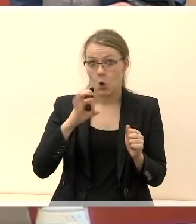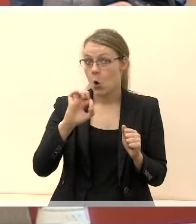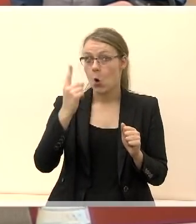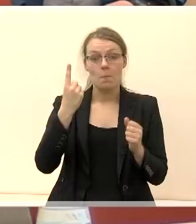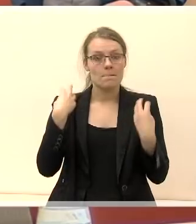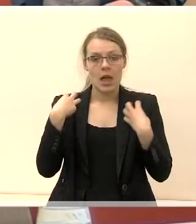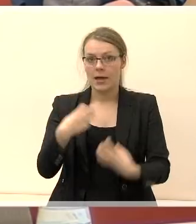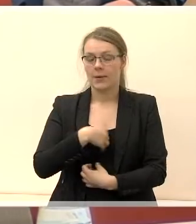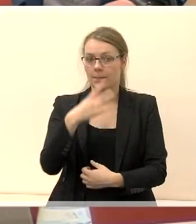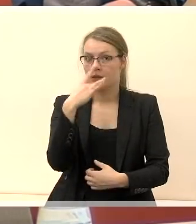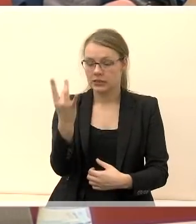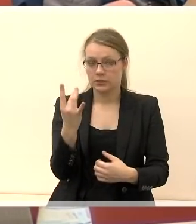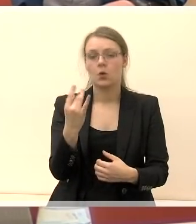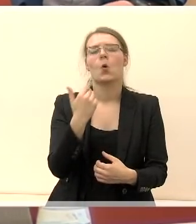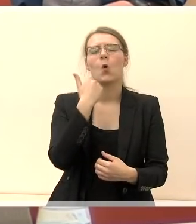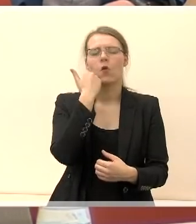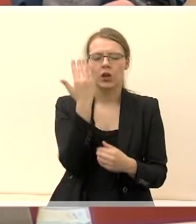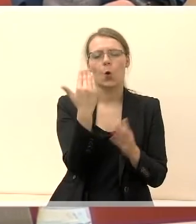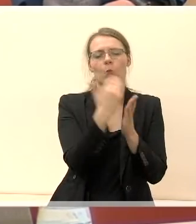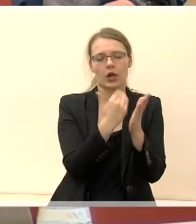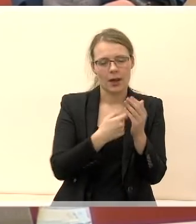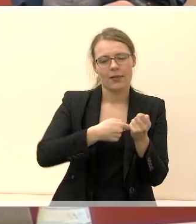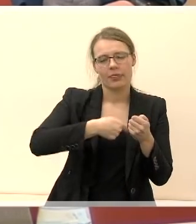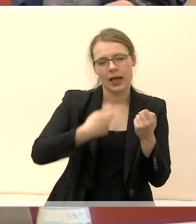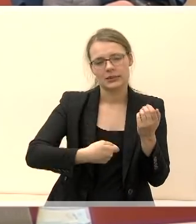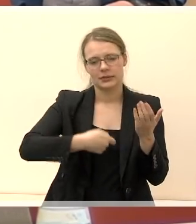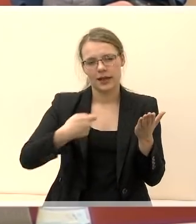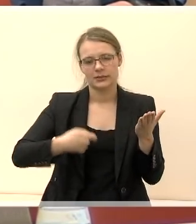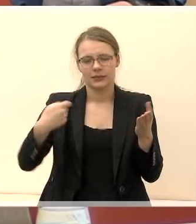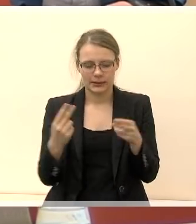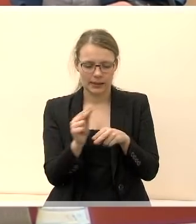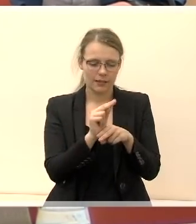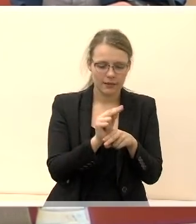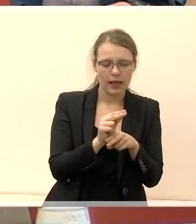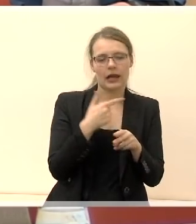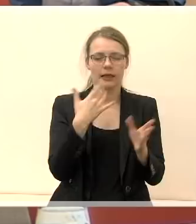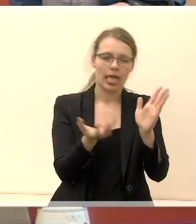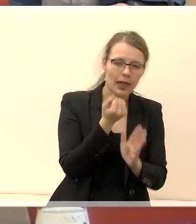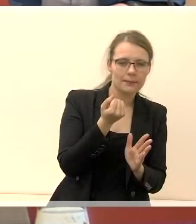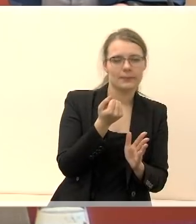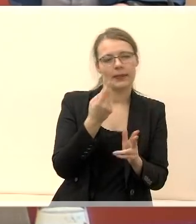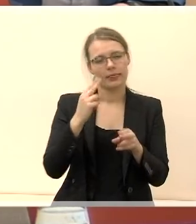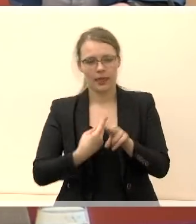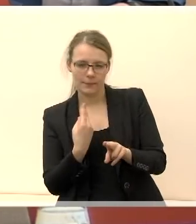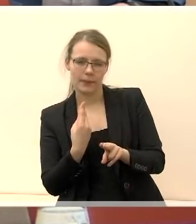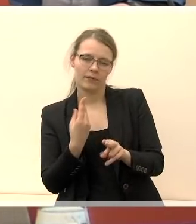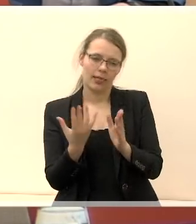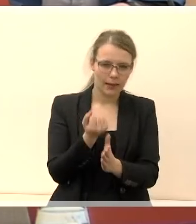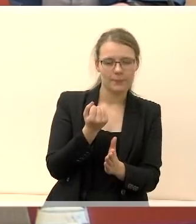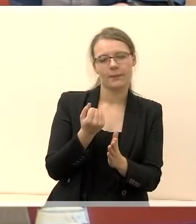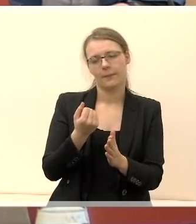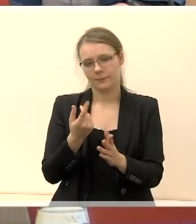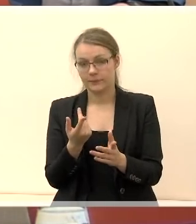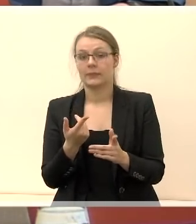po to ta programą tik tęsiasi, pasipildo, kai kas įgyvendinama, kas ne visai. Tai dėl to man,